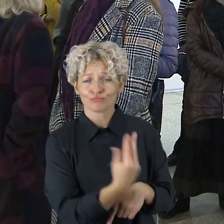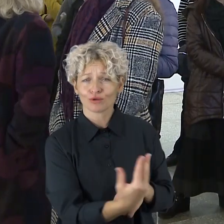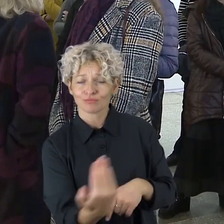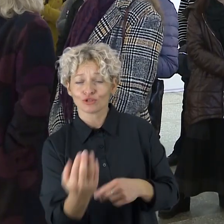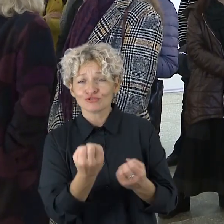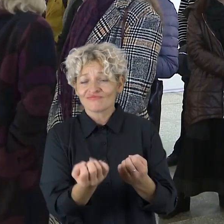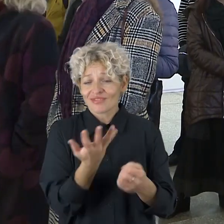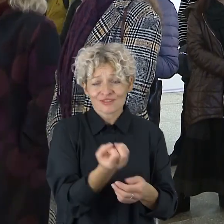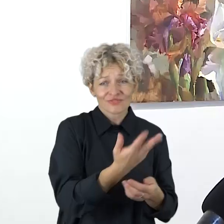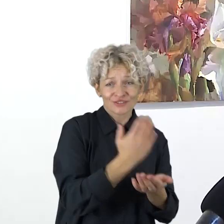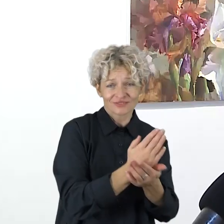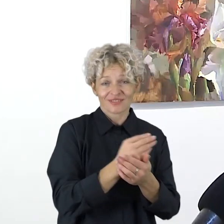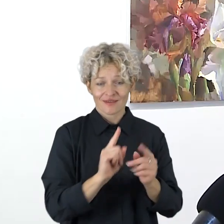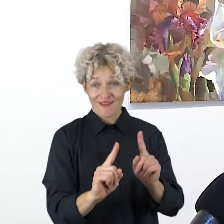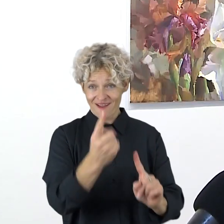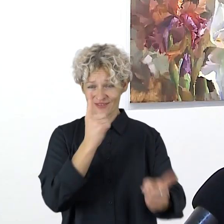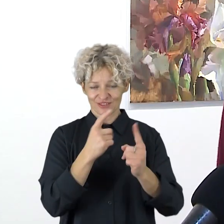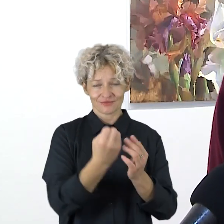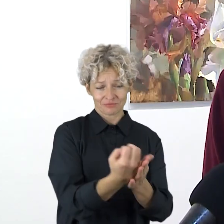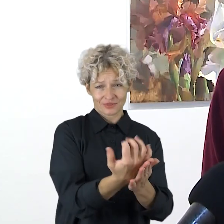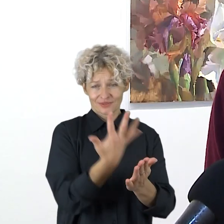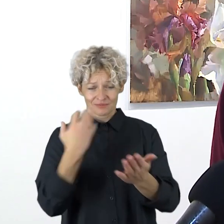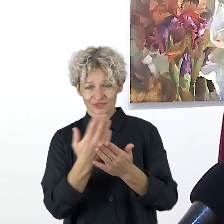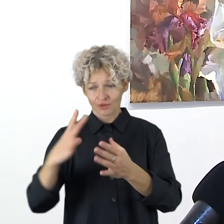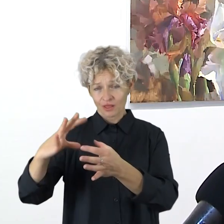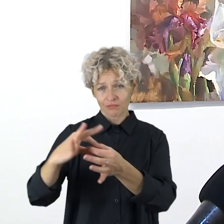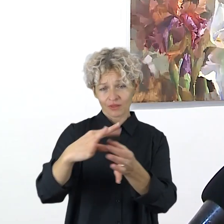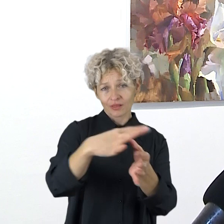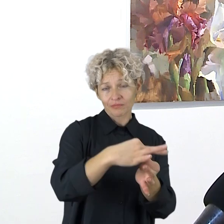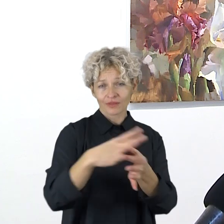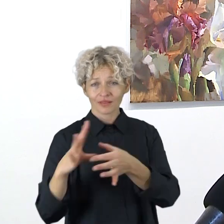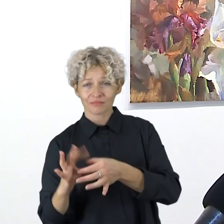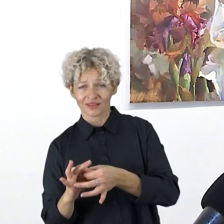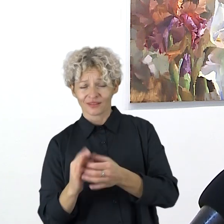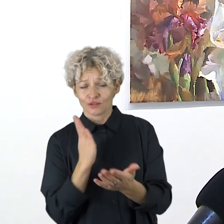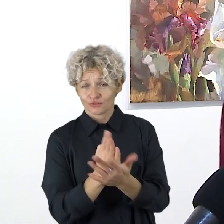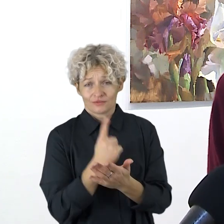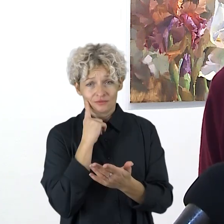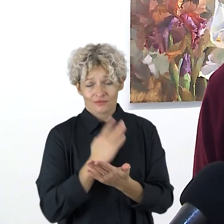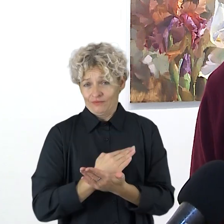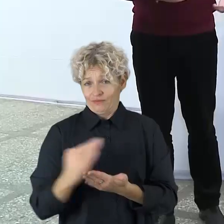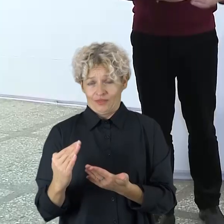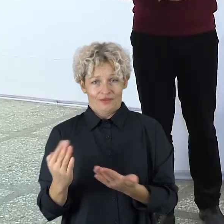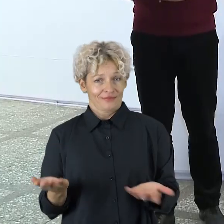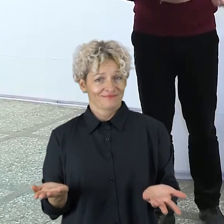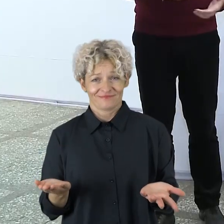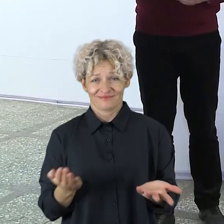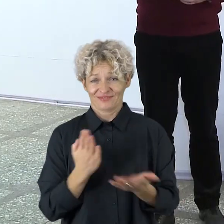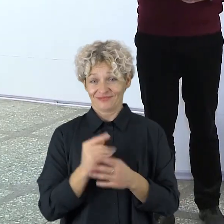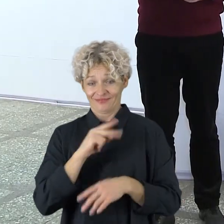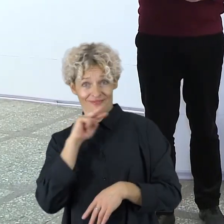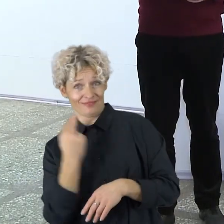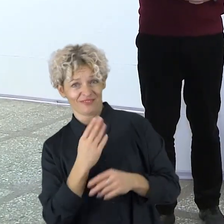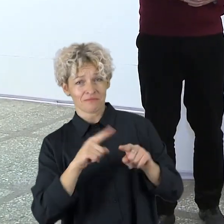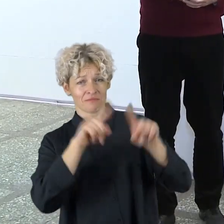šviesa, šiuo atveju augalų šviesa, šiuo atveju labai raiški šviesa. Eksponuojimuose